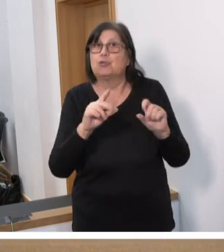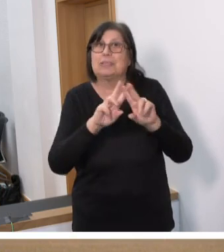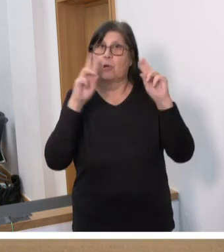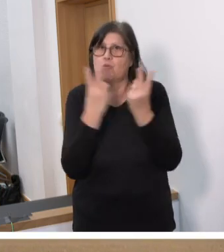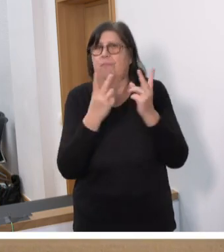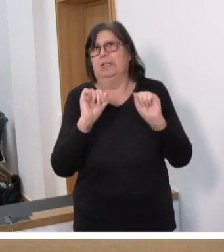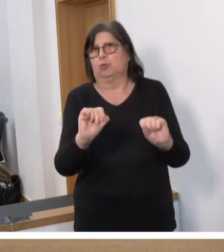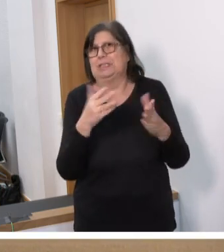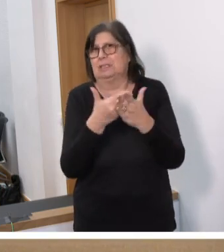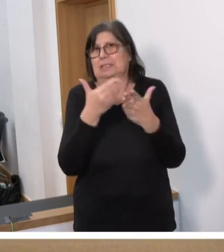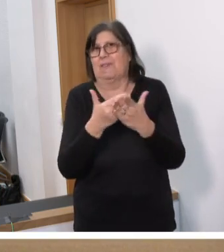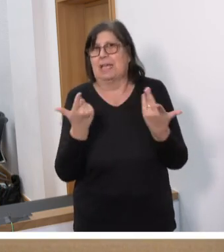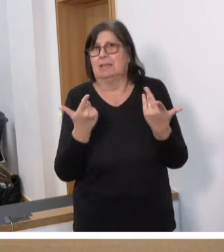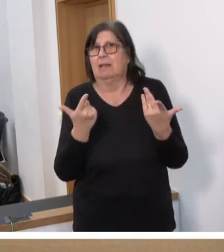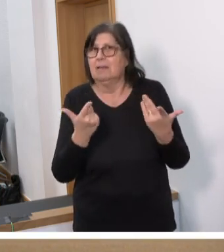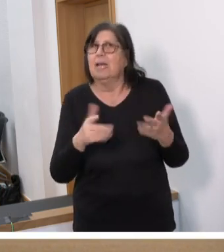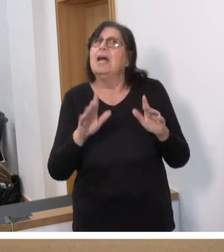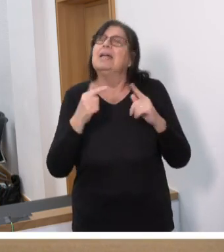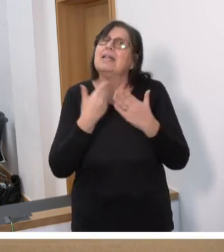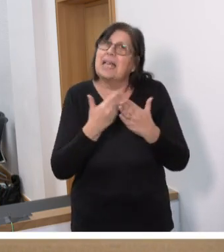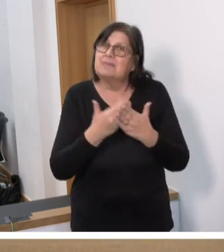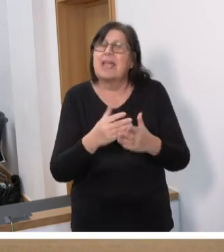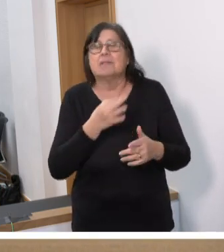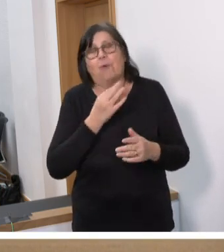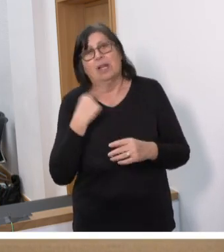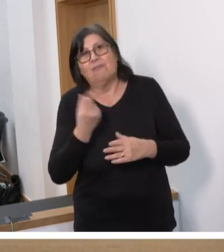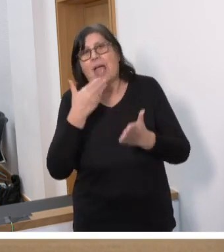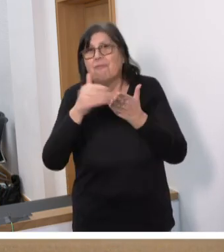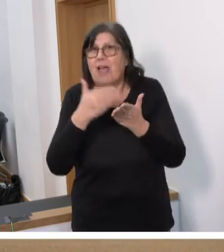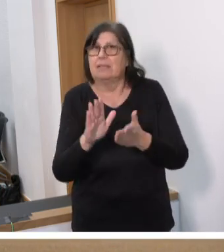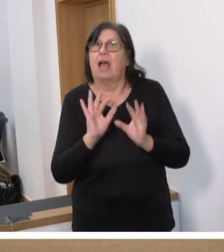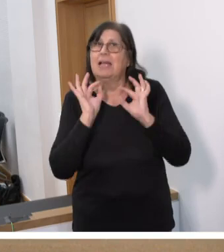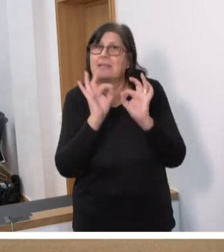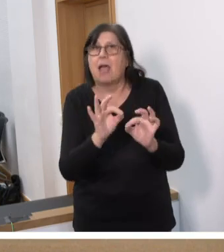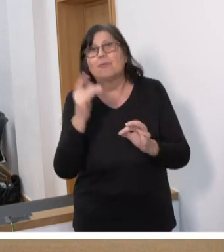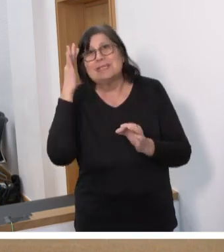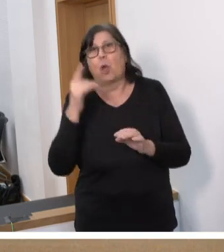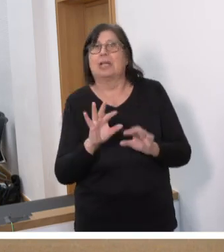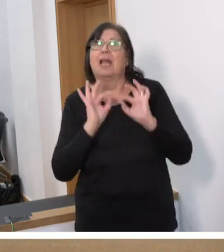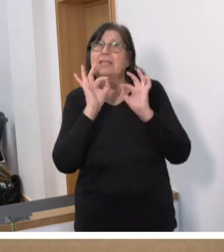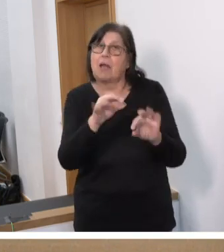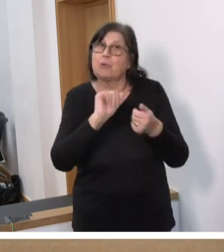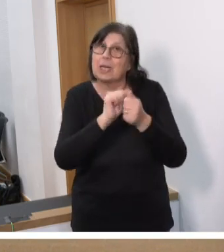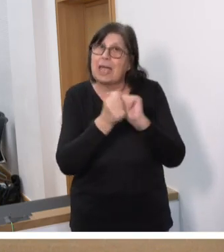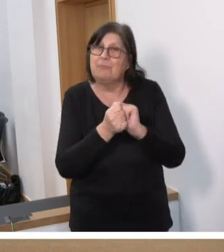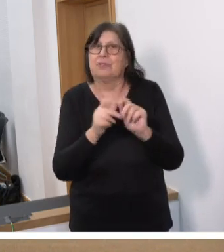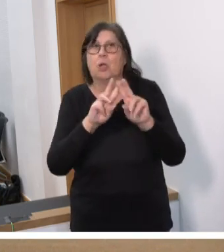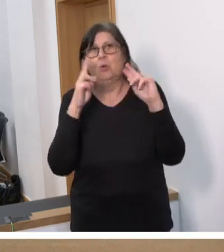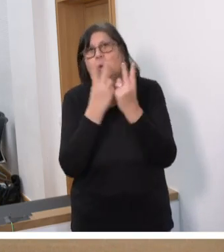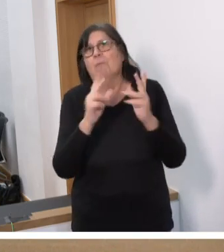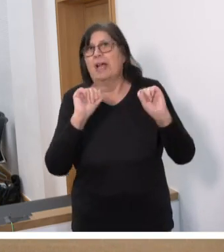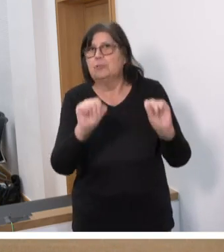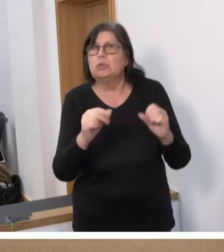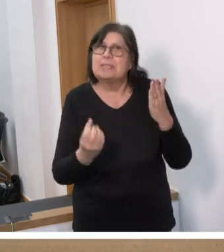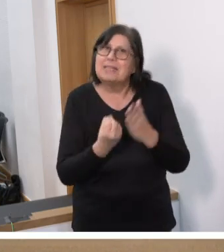deshalb darf man das Kind nicht mit dem Bade ausschütten. Und deshalb werden wir auch weiterhin dafür sorgen und weiterhin dafür kämpfen, dass Umweltschutz, dass